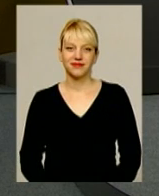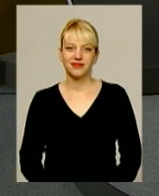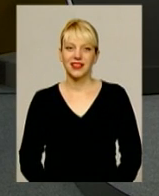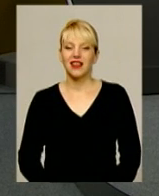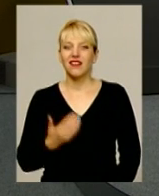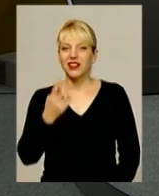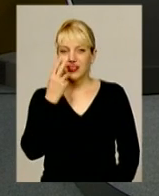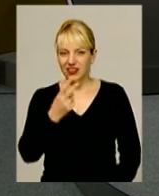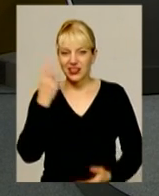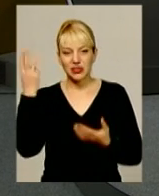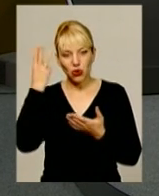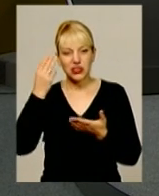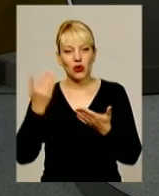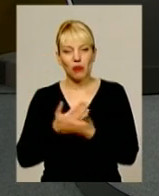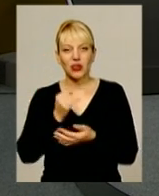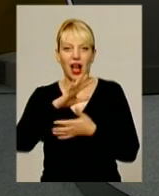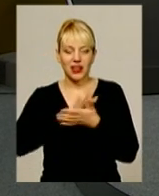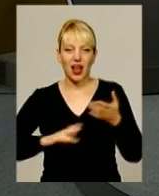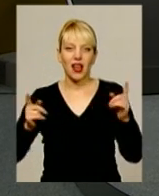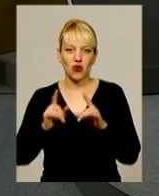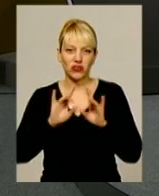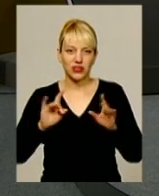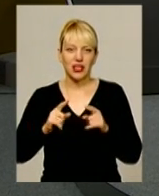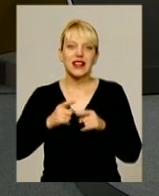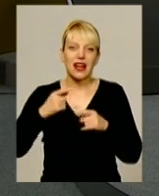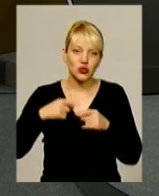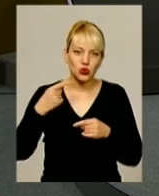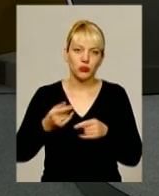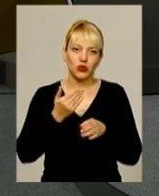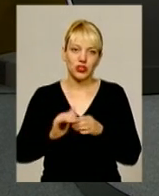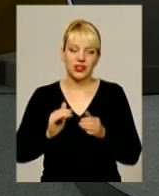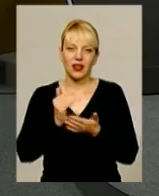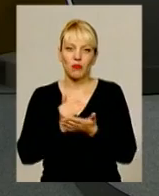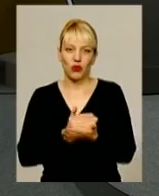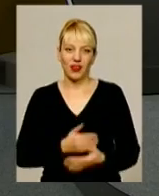Ви дивитесь Подільську панораму і далі короткий анонс наступної частини програми.